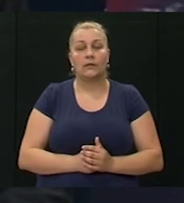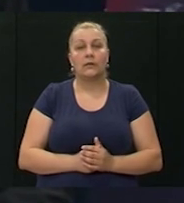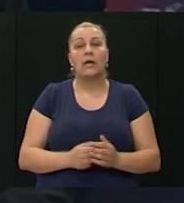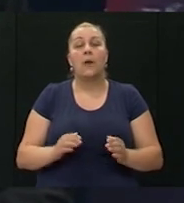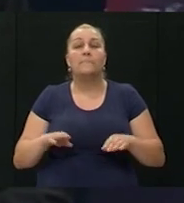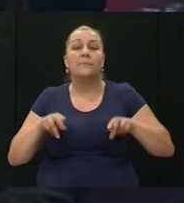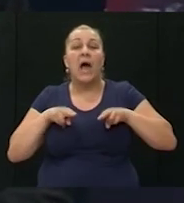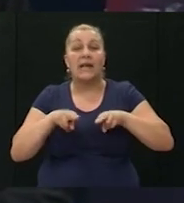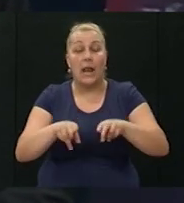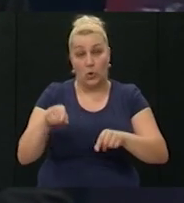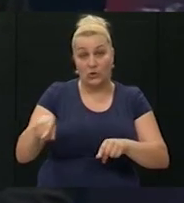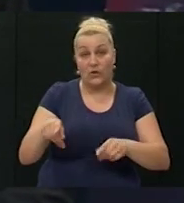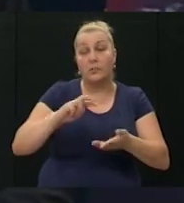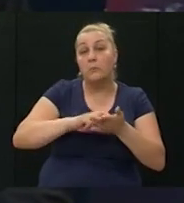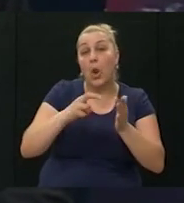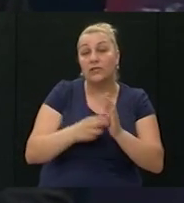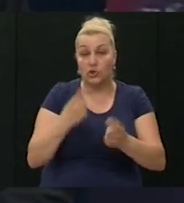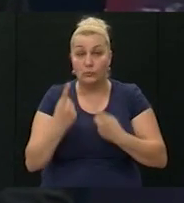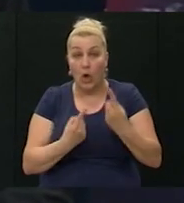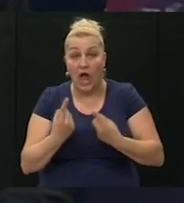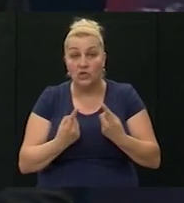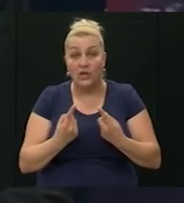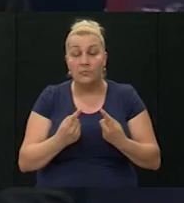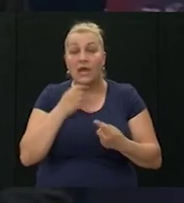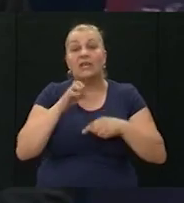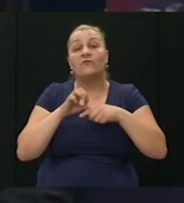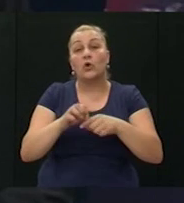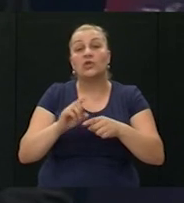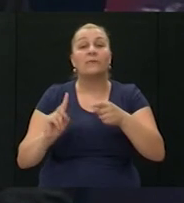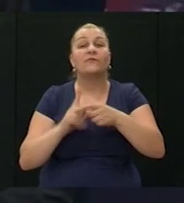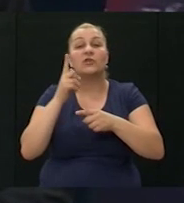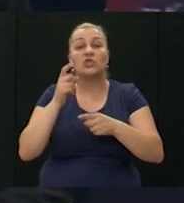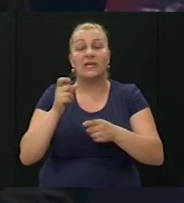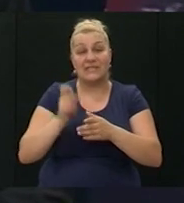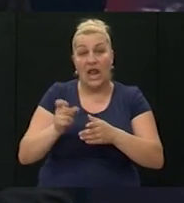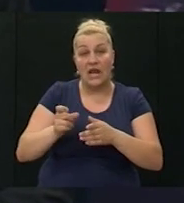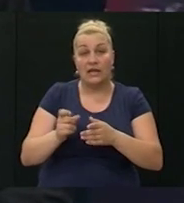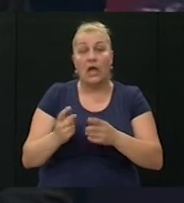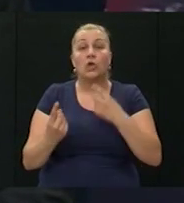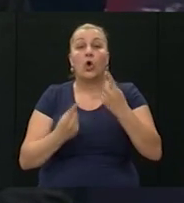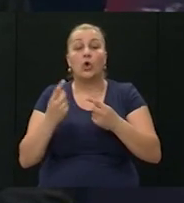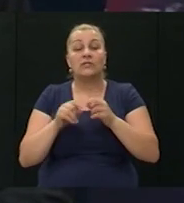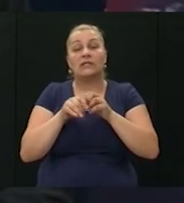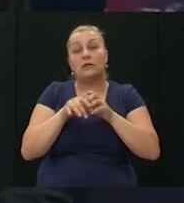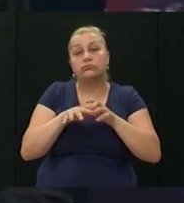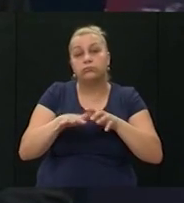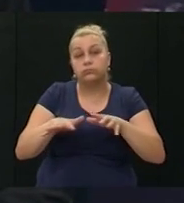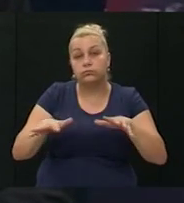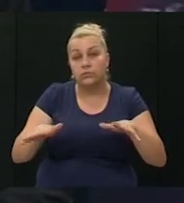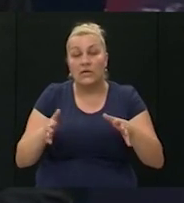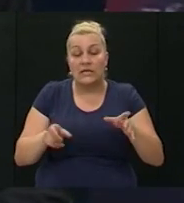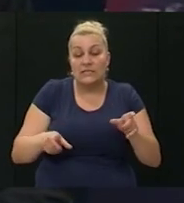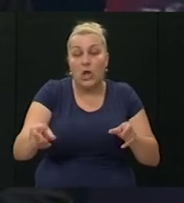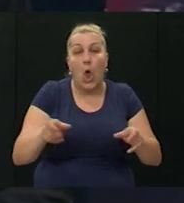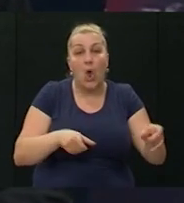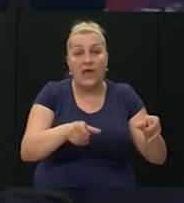Paralelno s tim političkim događanjima i uvođenjem višestranačija, događalo se i raslojavanje unutar tadašnje